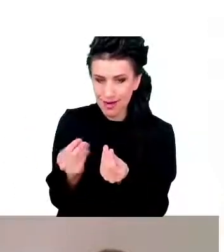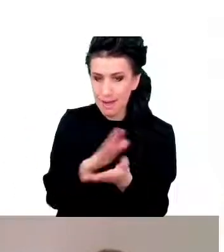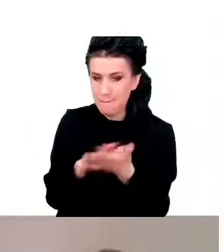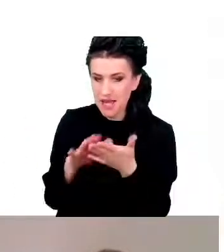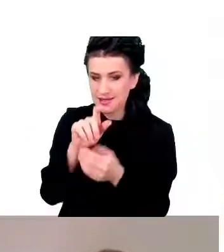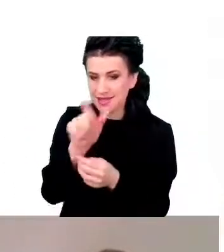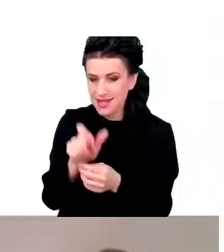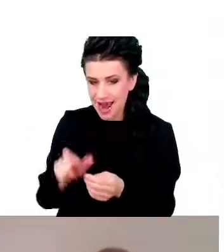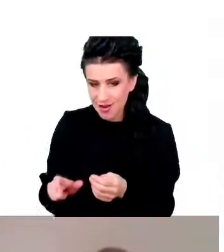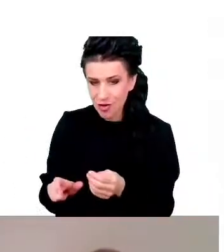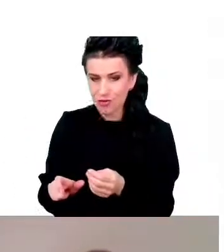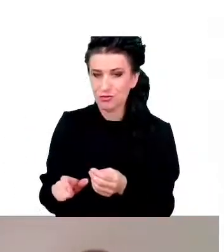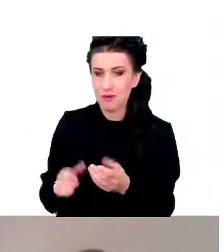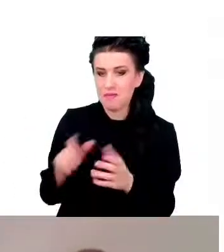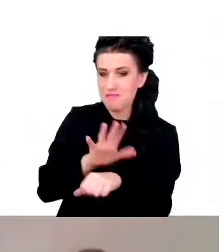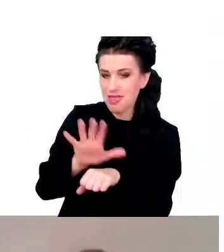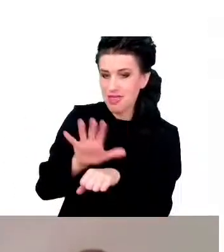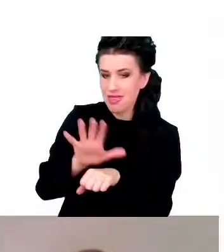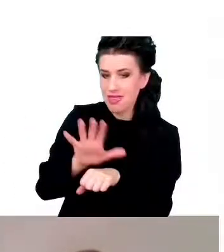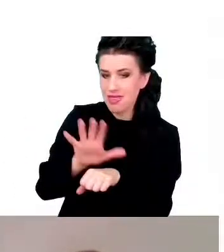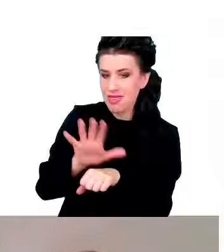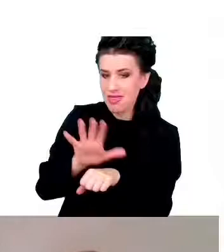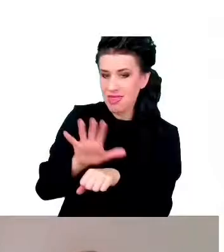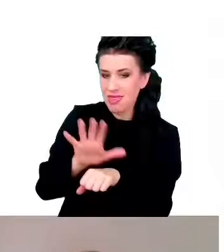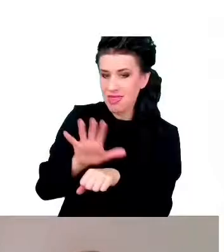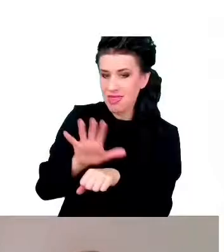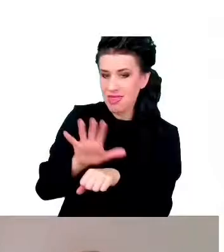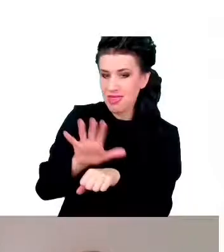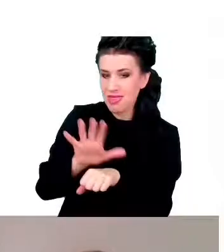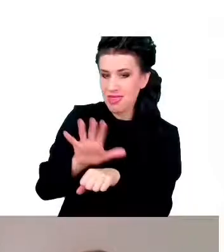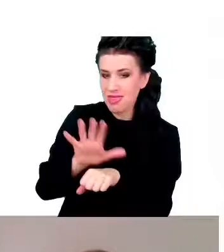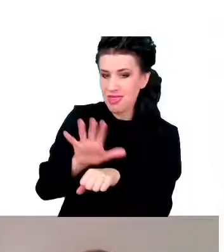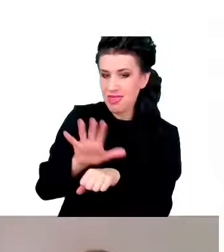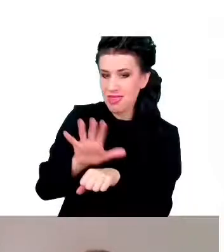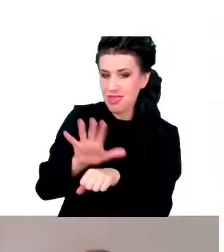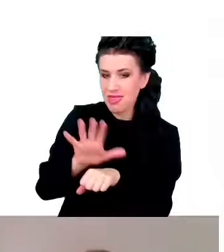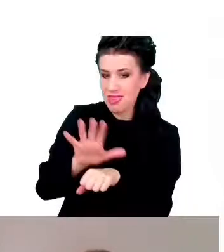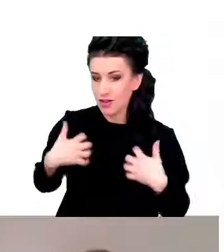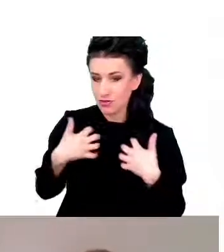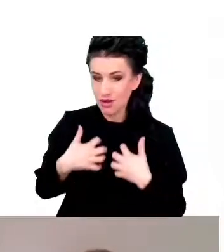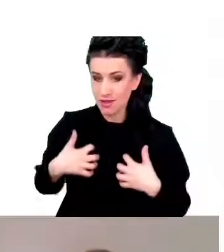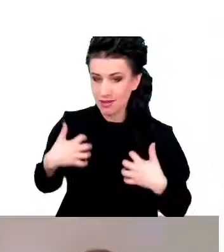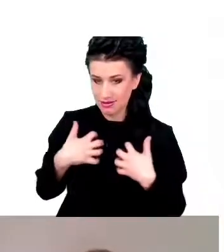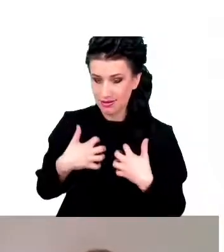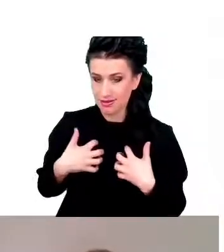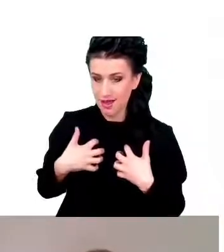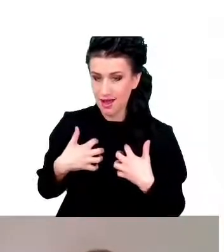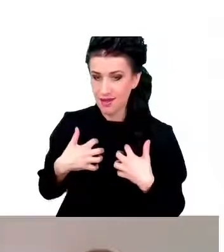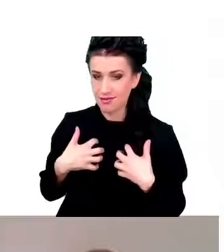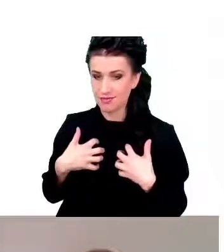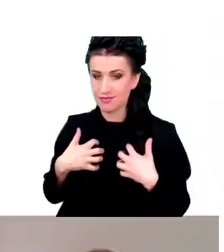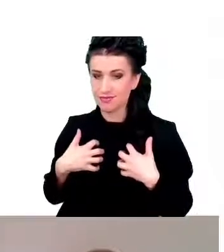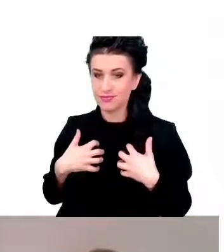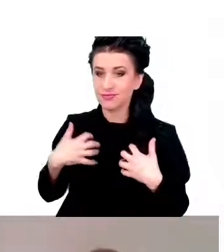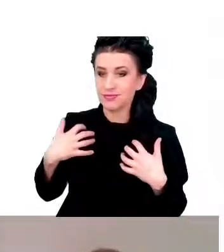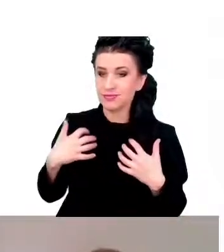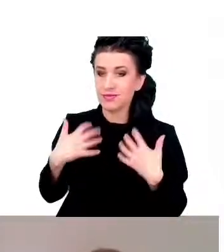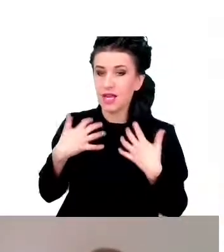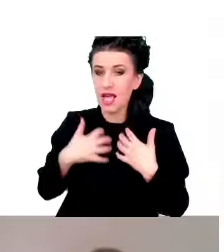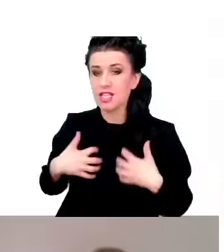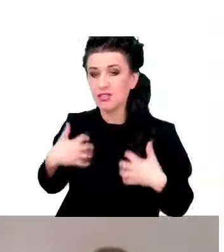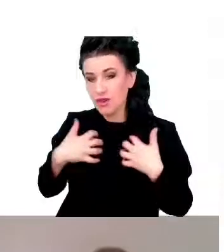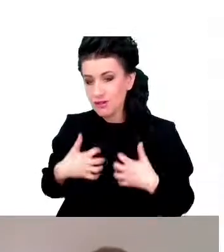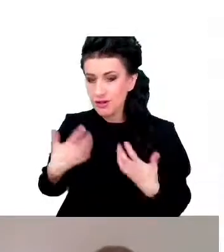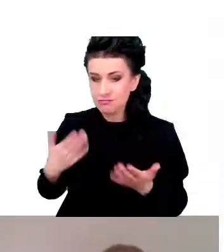tysięcy lat, a są też zwierzęta, które w teorii